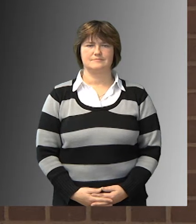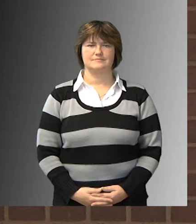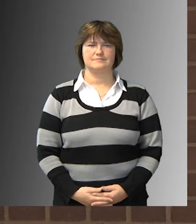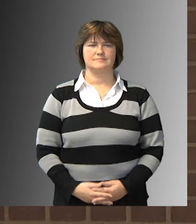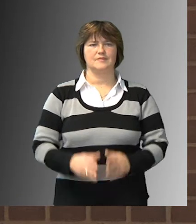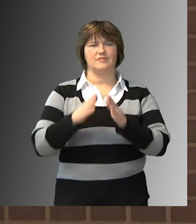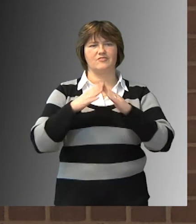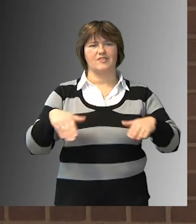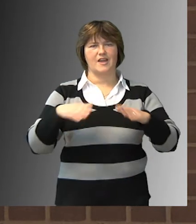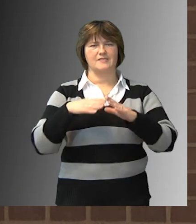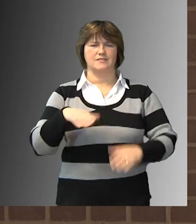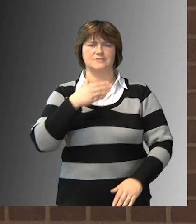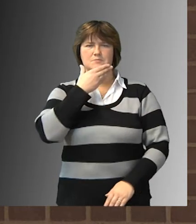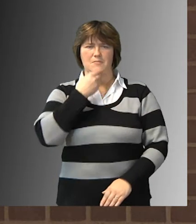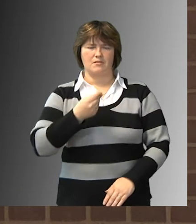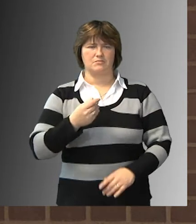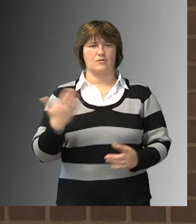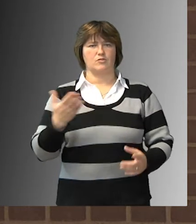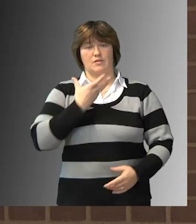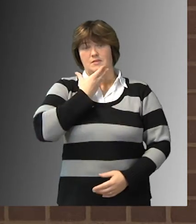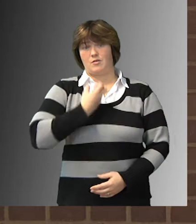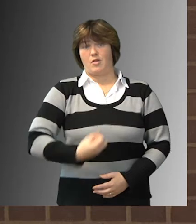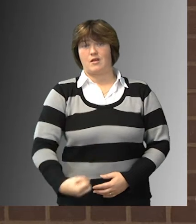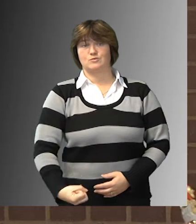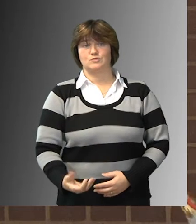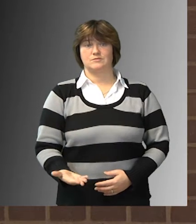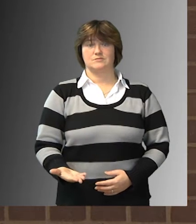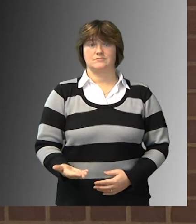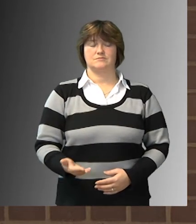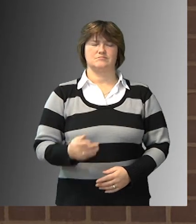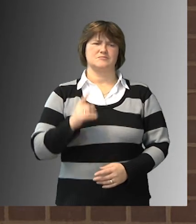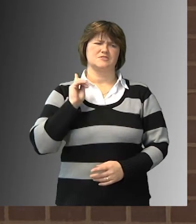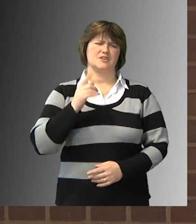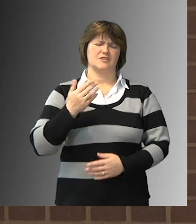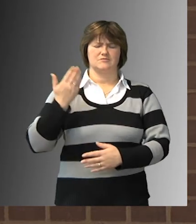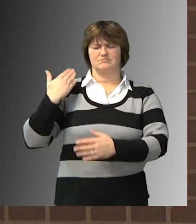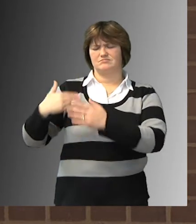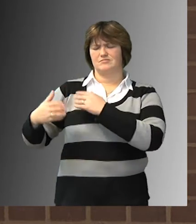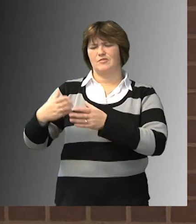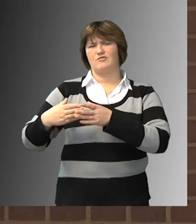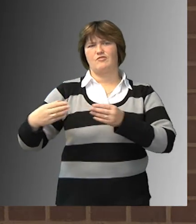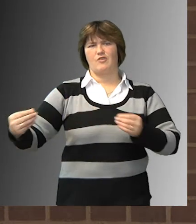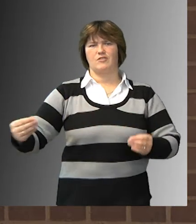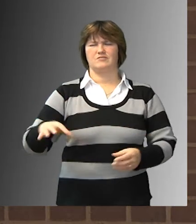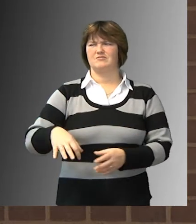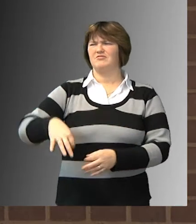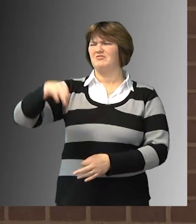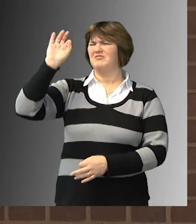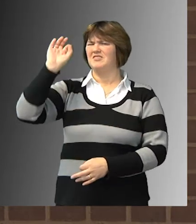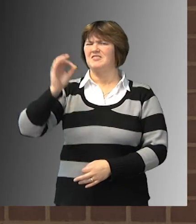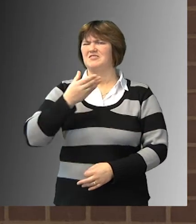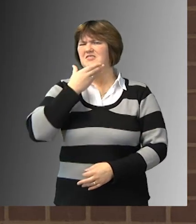Weihnachtsmann oder Nikolaus? Seit Wochen finden wir die Nikoläuse oder die